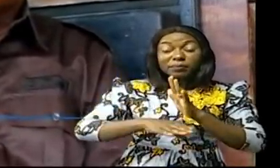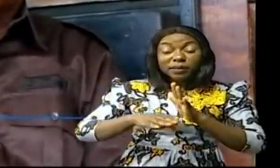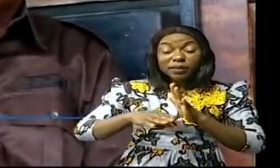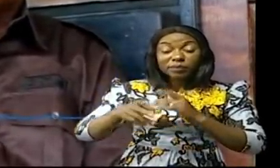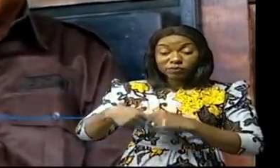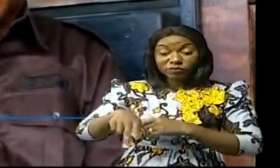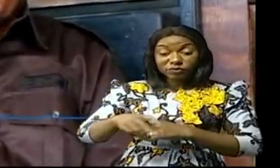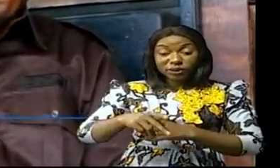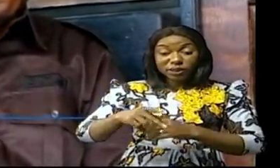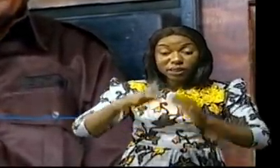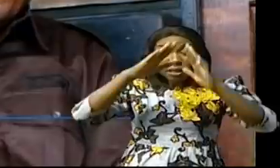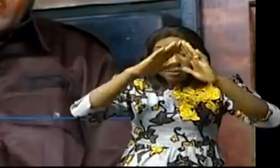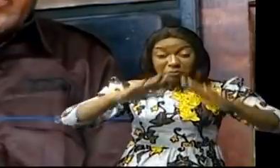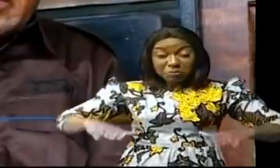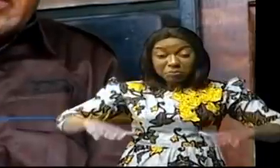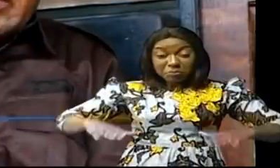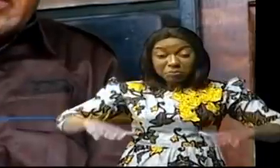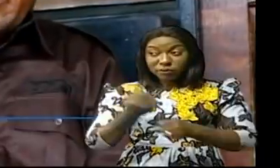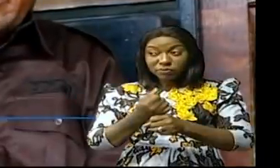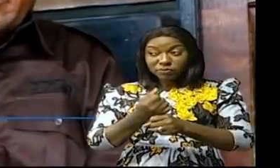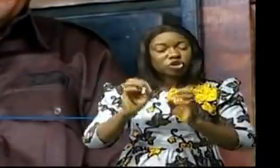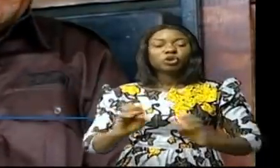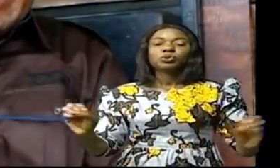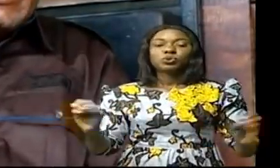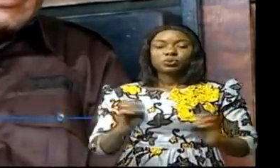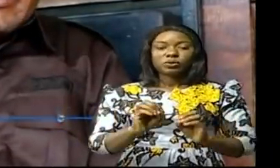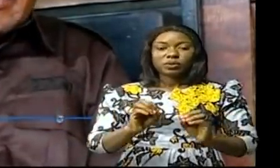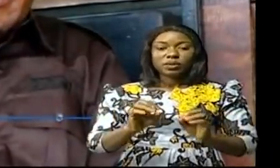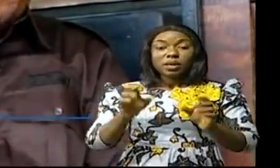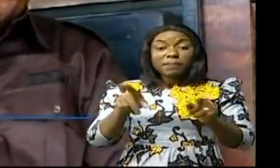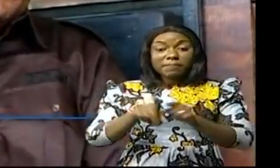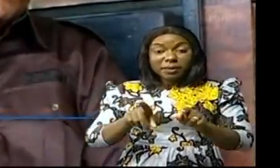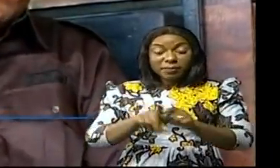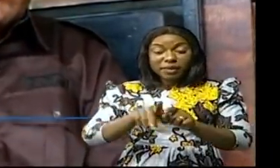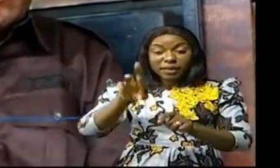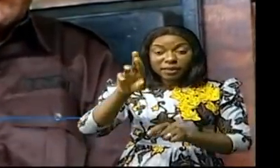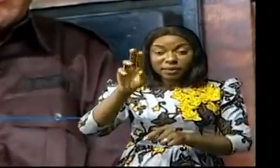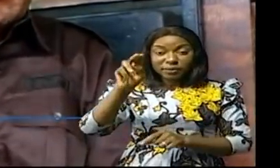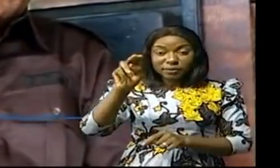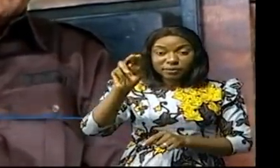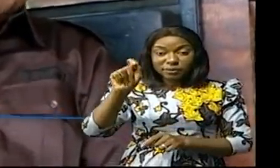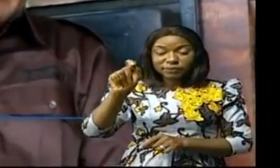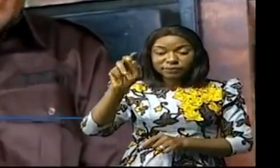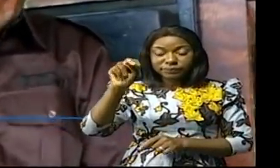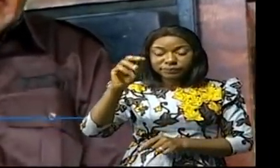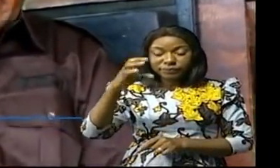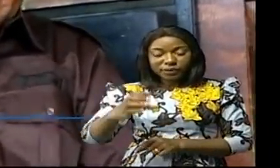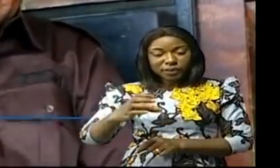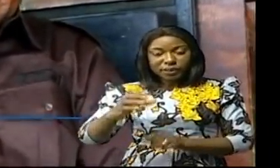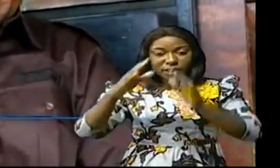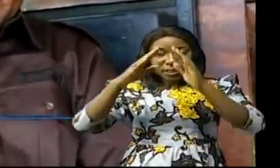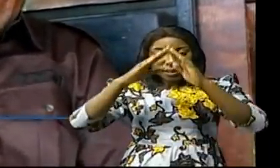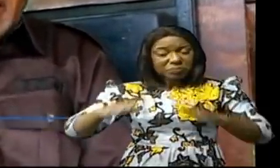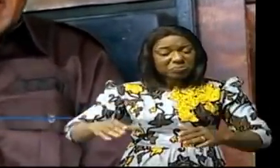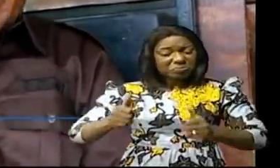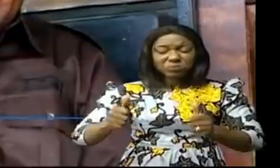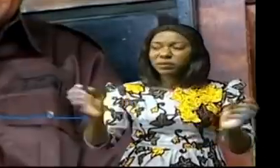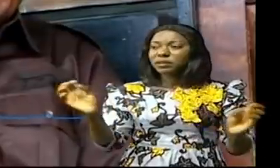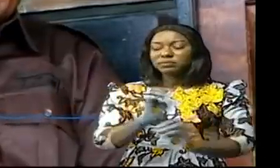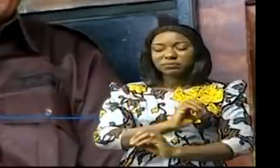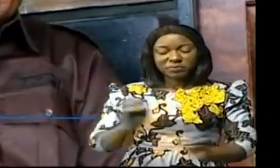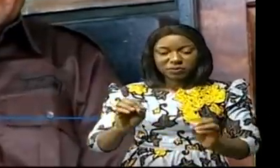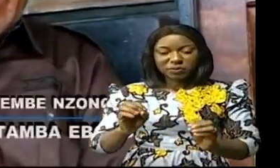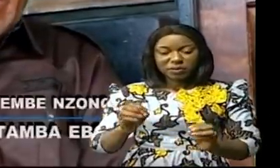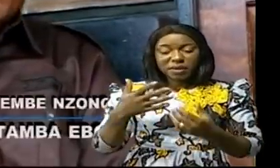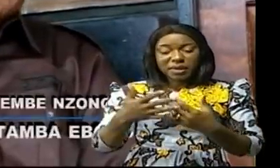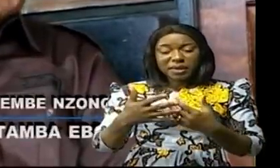construire les bâtiments. Même la RTNC qui me reçoit aujourd'hui n'a pas de bâtiments, n'a pas d'équipements,